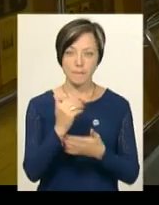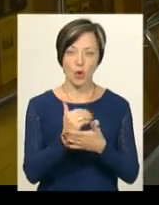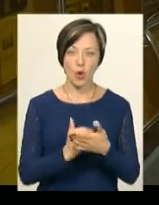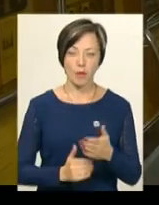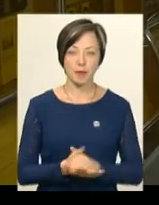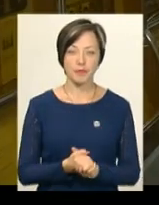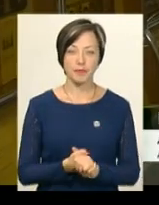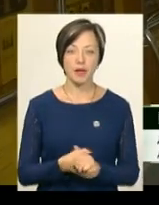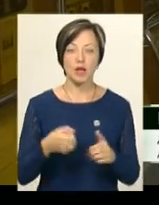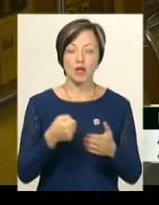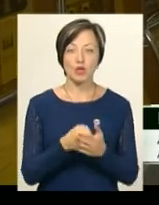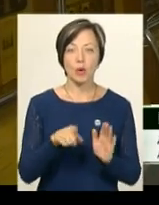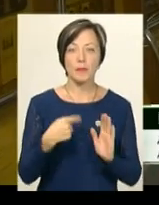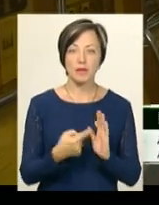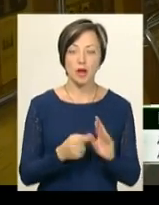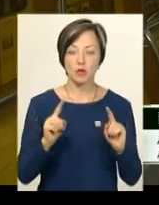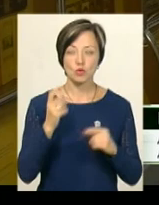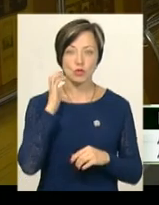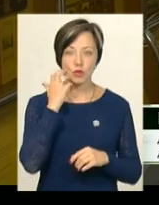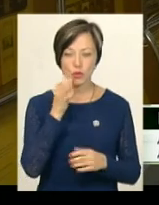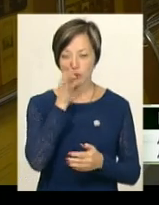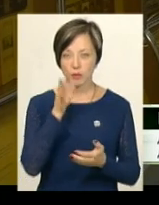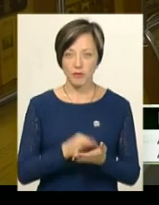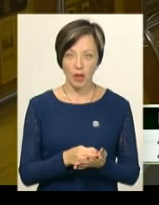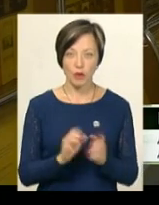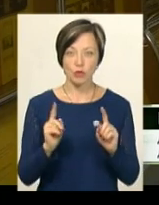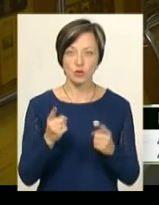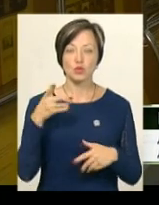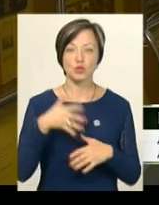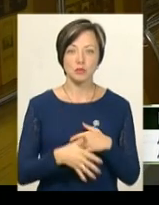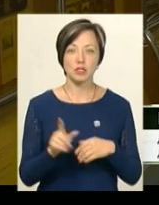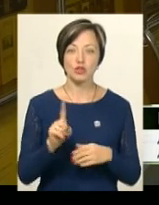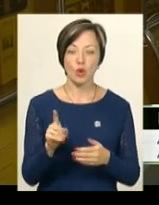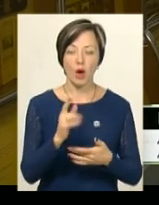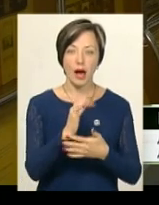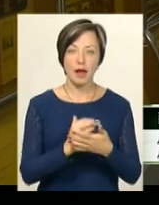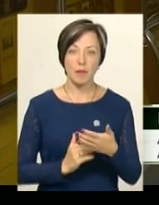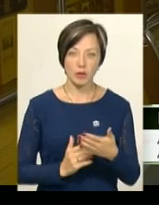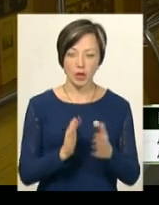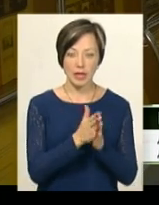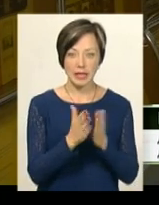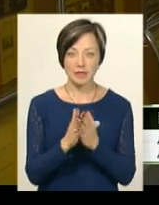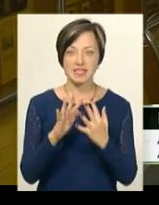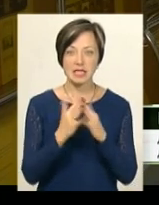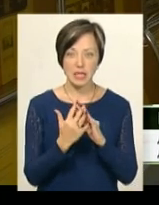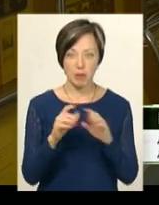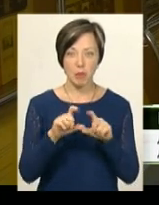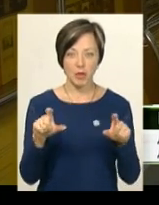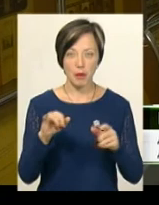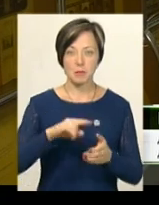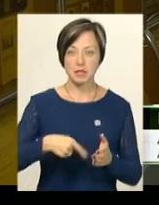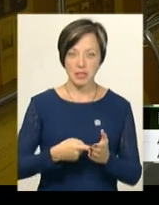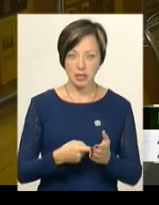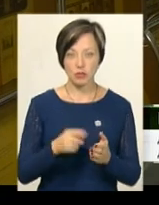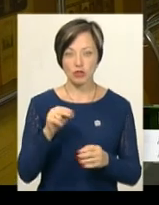До питань ми підходили дуже серйозно і відповідально, тому що зрозуміло, що репертуар книг у сільській бібліотеці і у